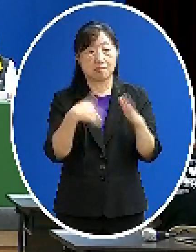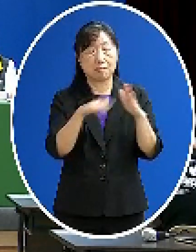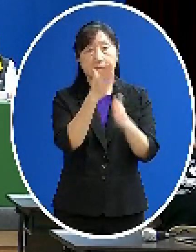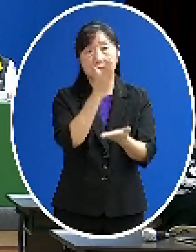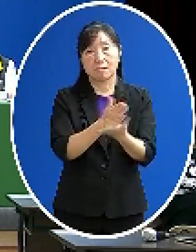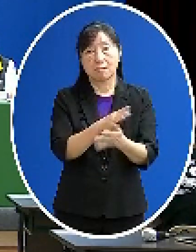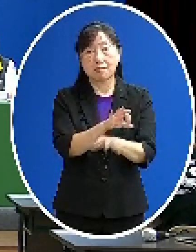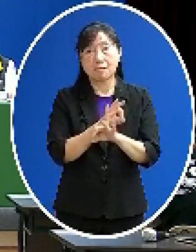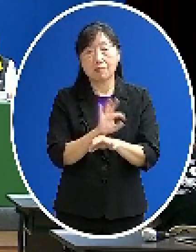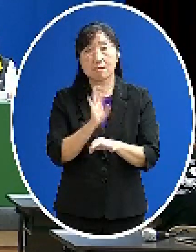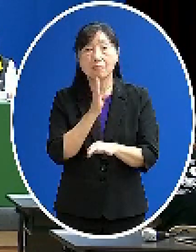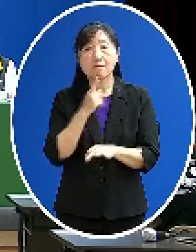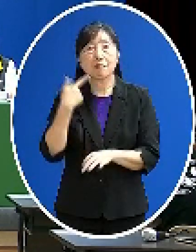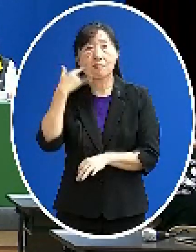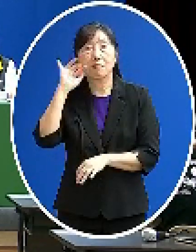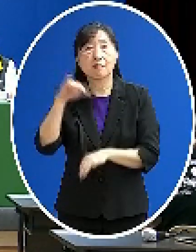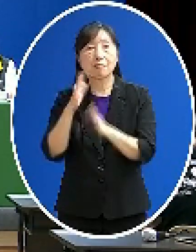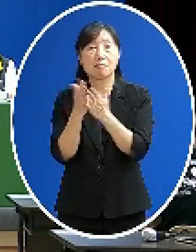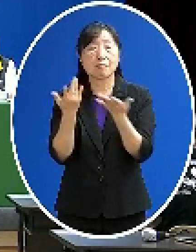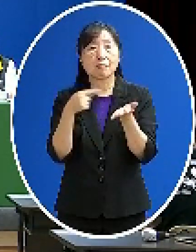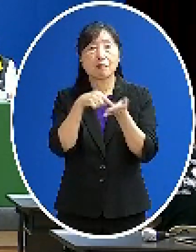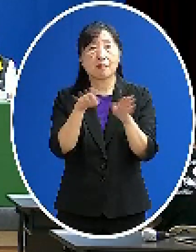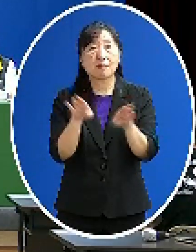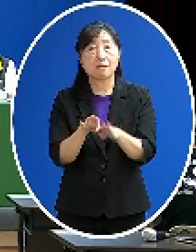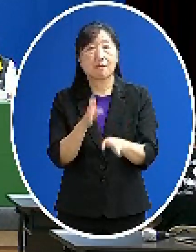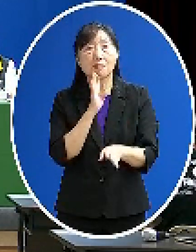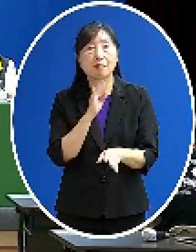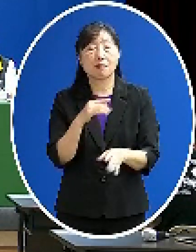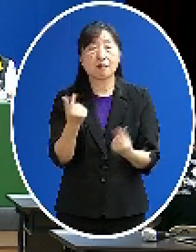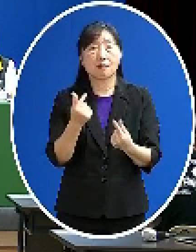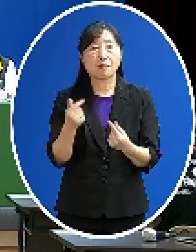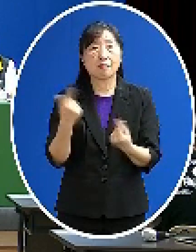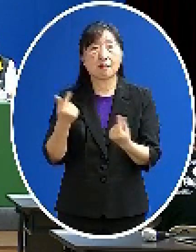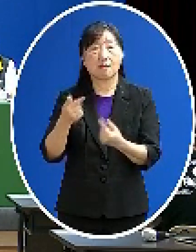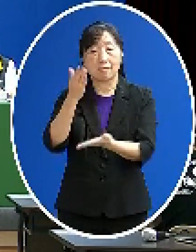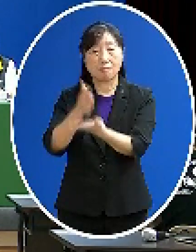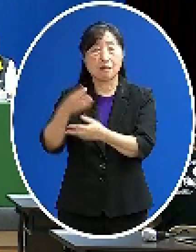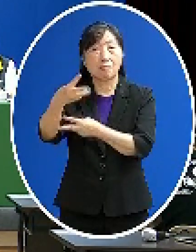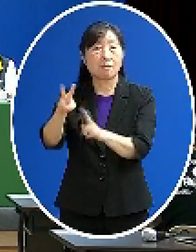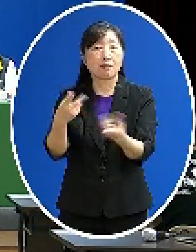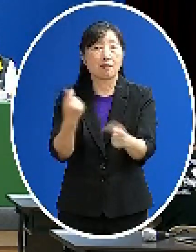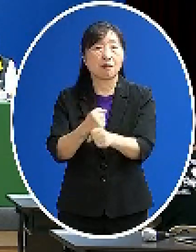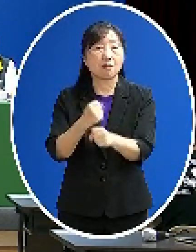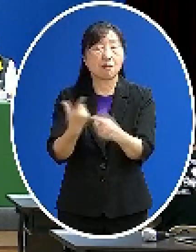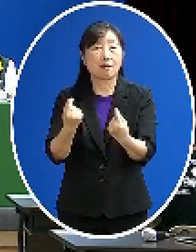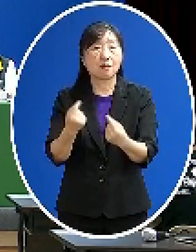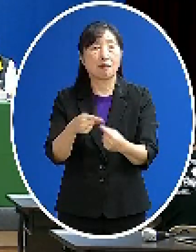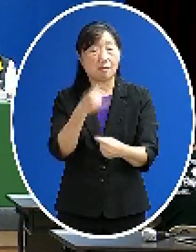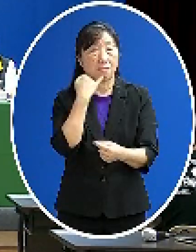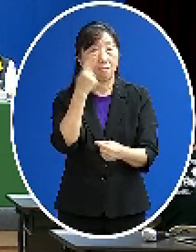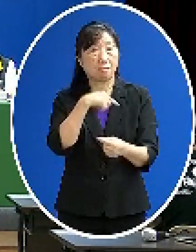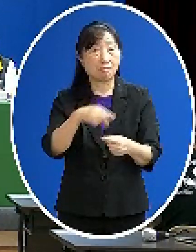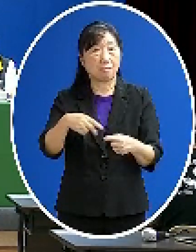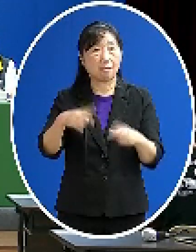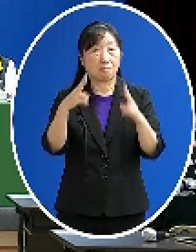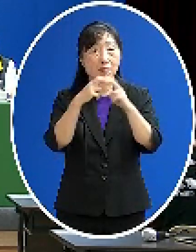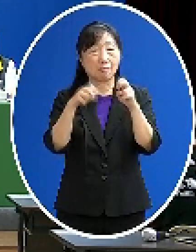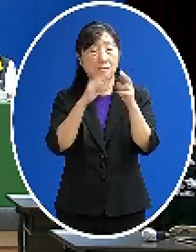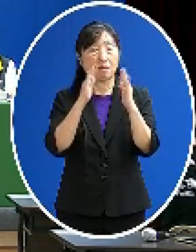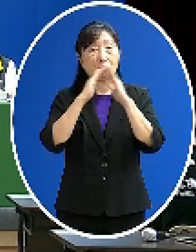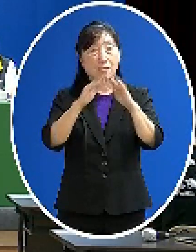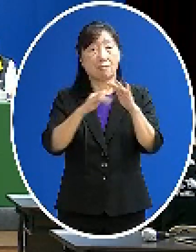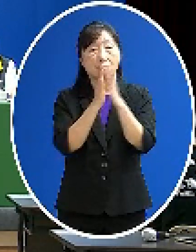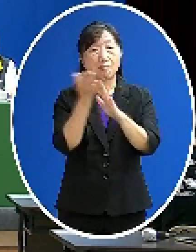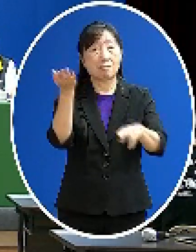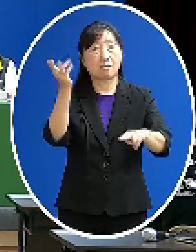放假那就等同於部分停班那有聲音就說 為什麼不要就直接封城 在家工作就好那想問的是 未來